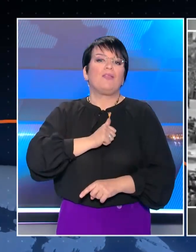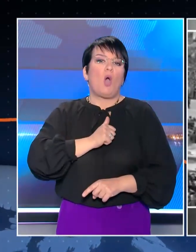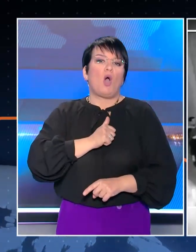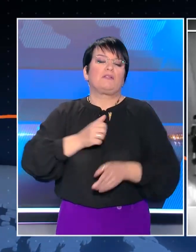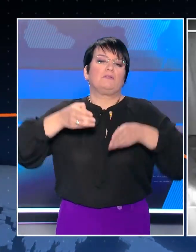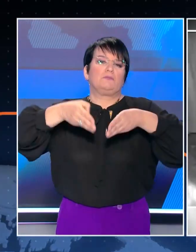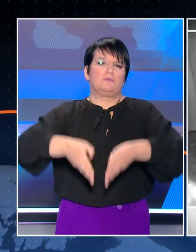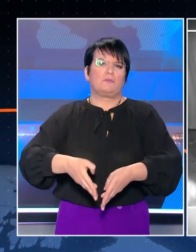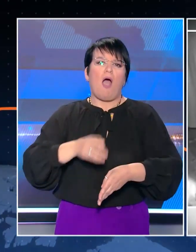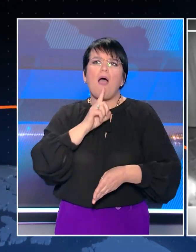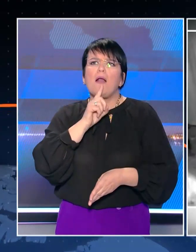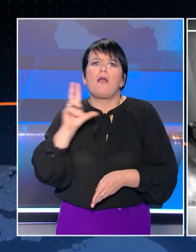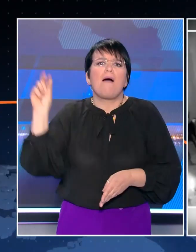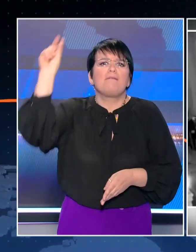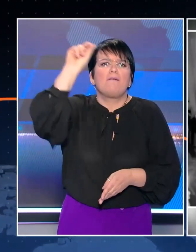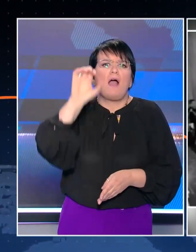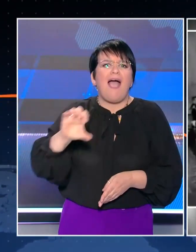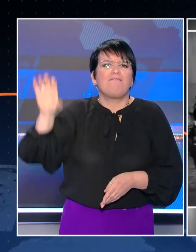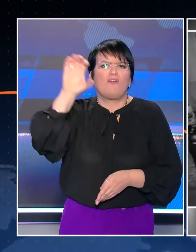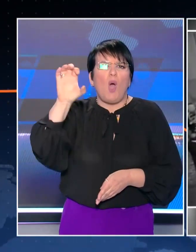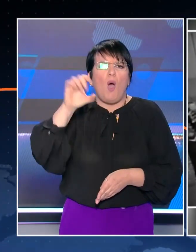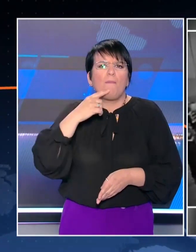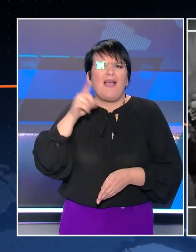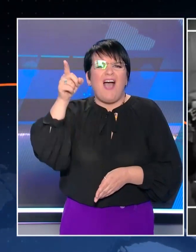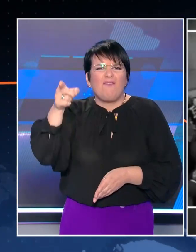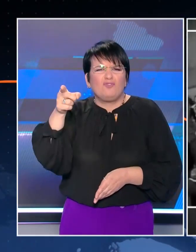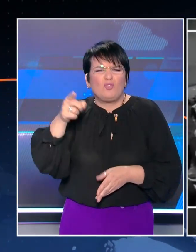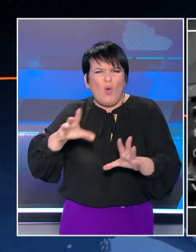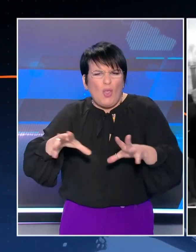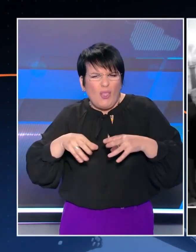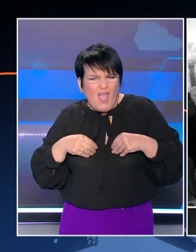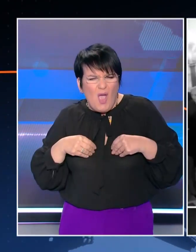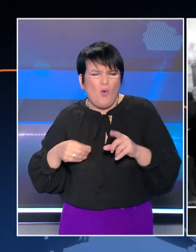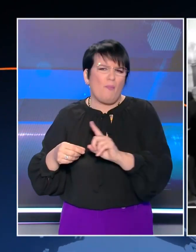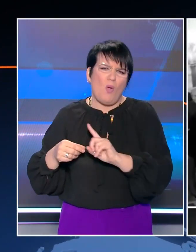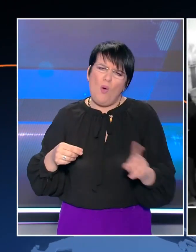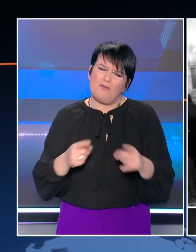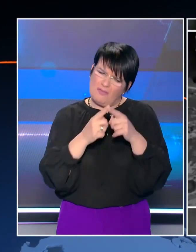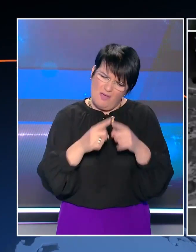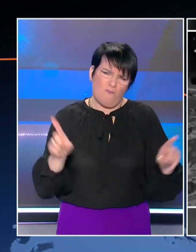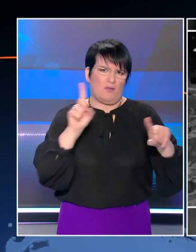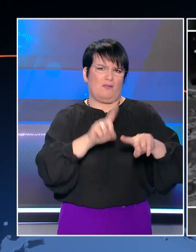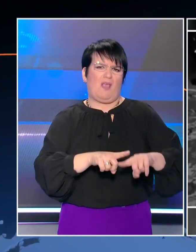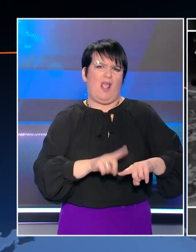σε άλλη ευρωπαϊκή χώρα, δεν θα ήταν αυτές οι αποφάσεις που θα ελάβανε